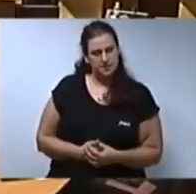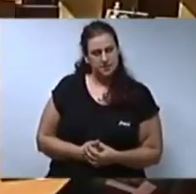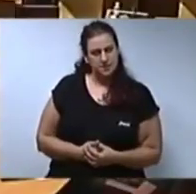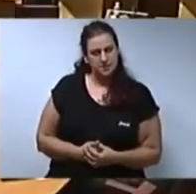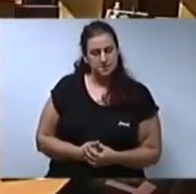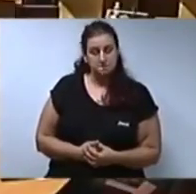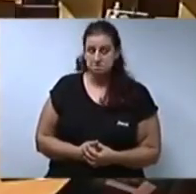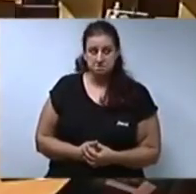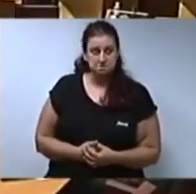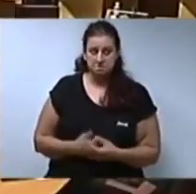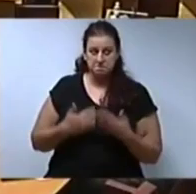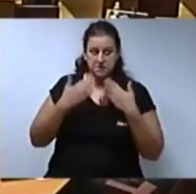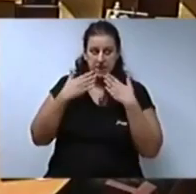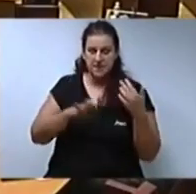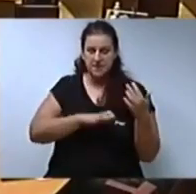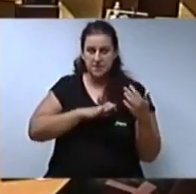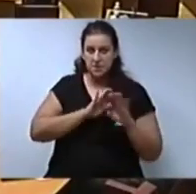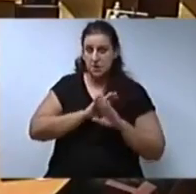Moltes gràcies, senyora.